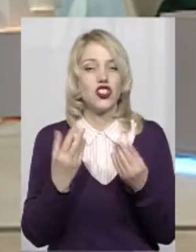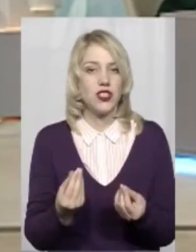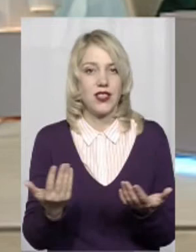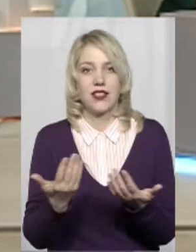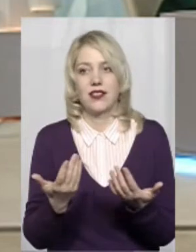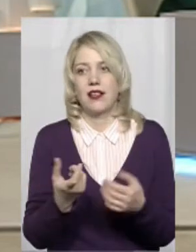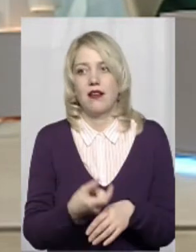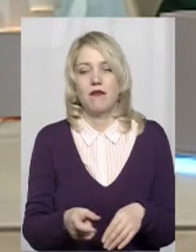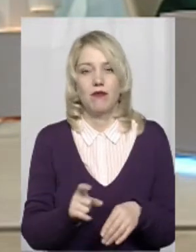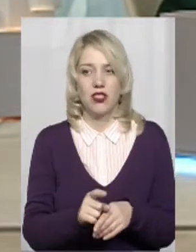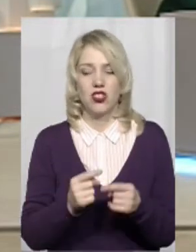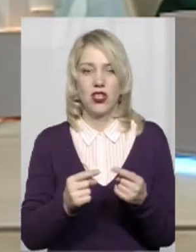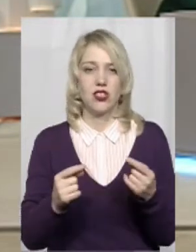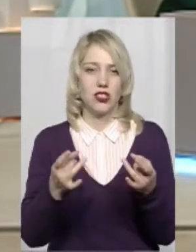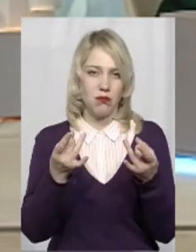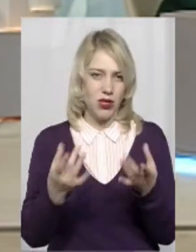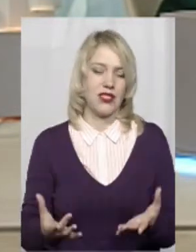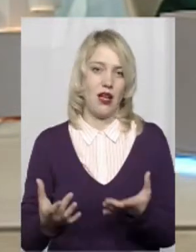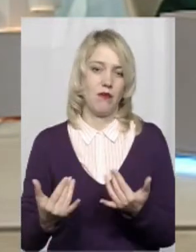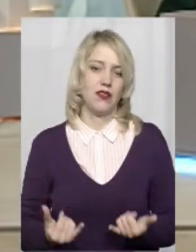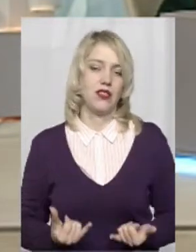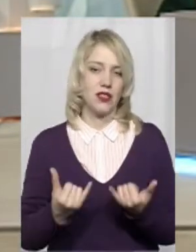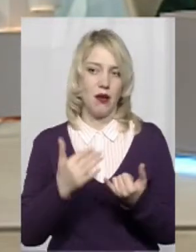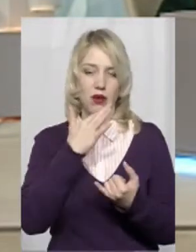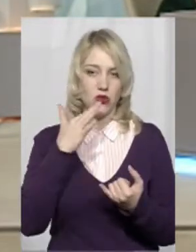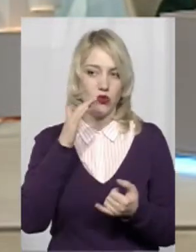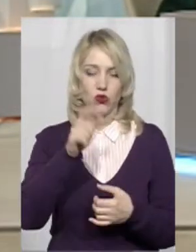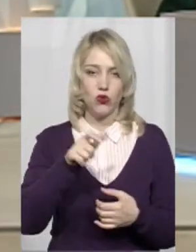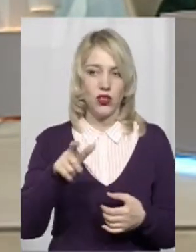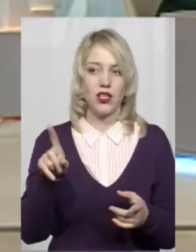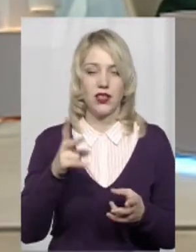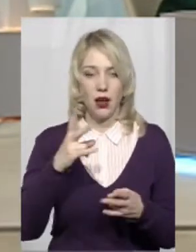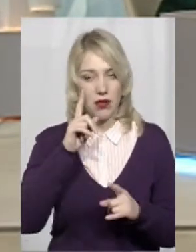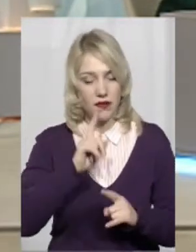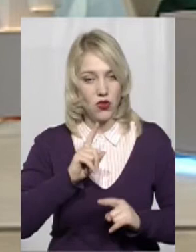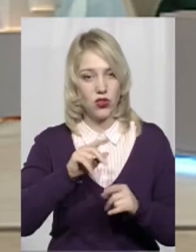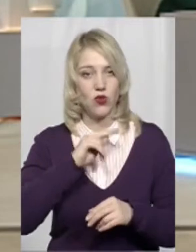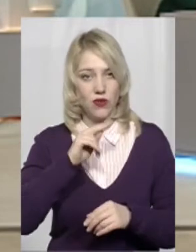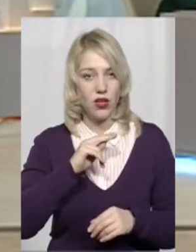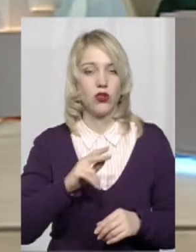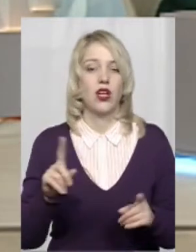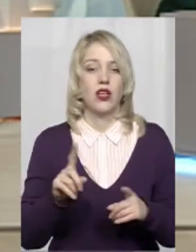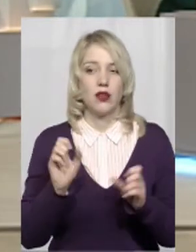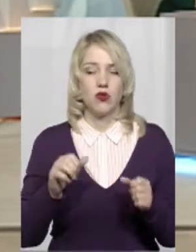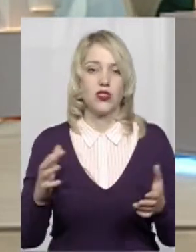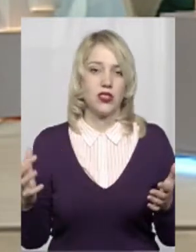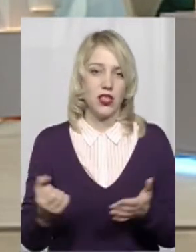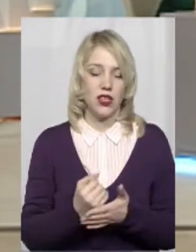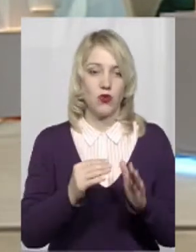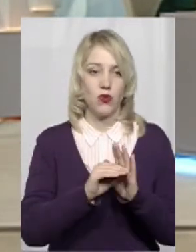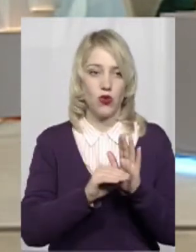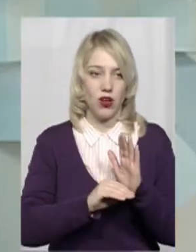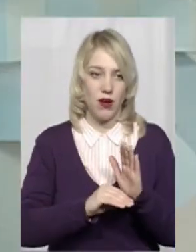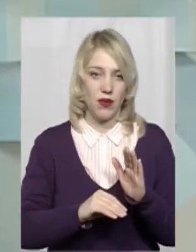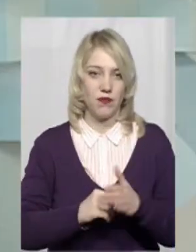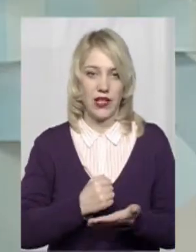речі більш отакі от приземлені зараз для багатьох людей, на які теж варто було б звертати, які можна знайти в програмі